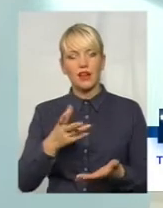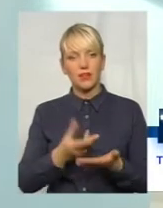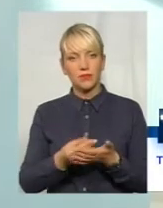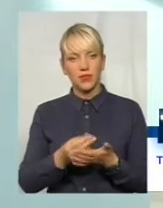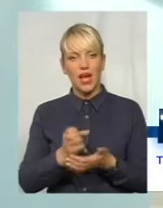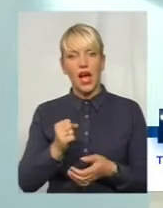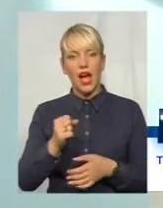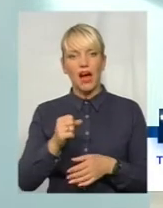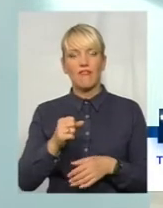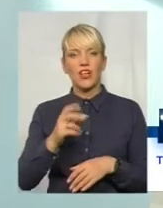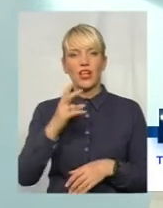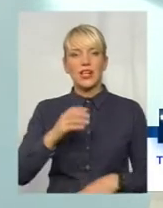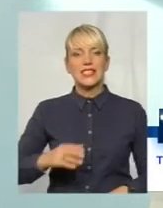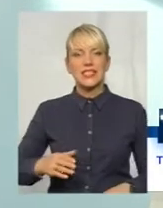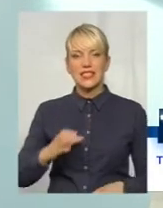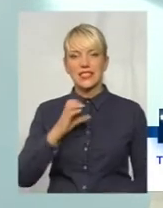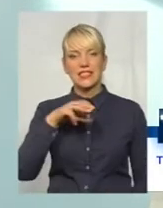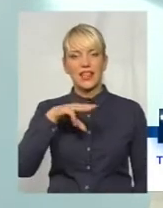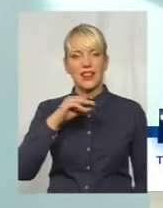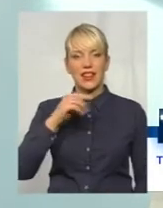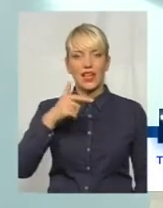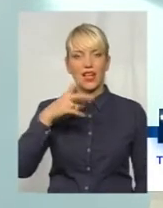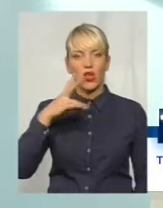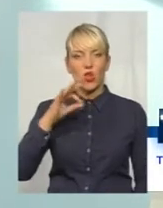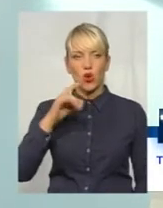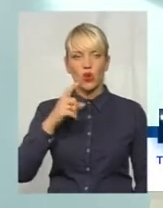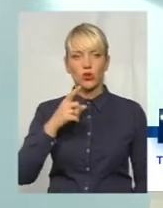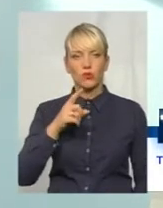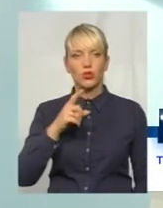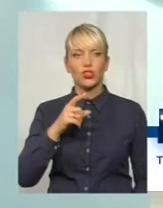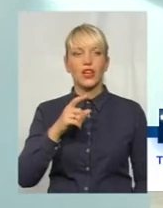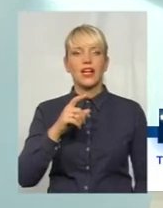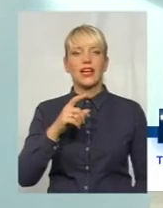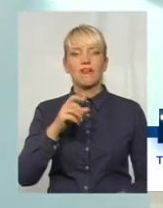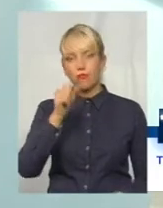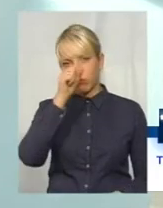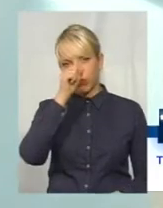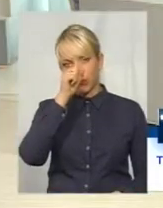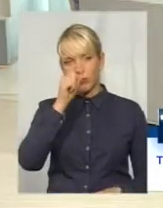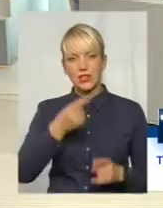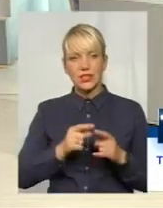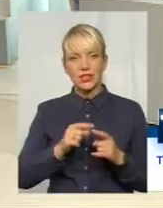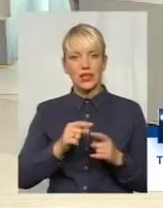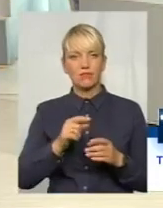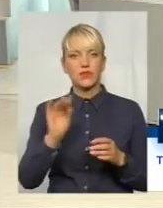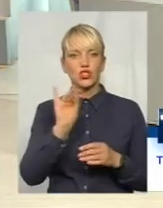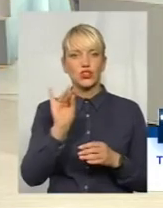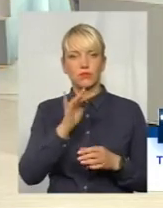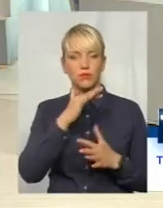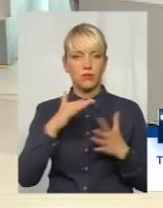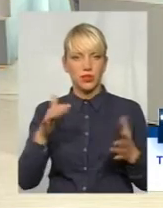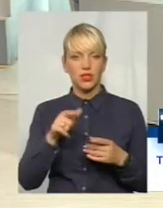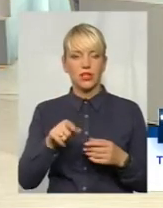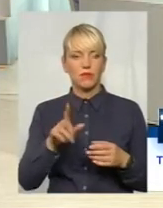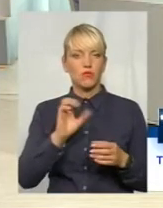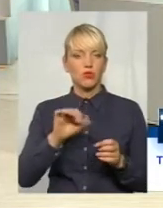а в стегно. Тому що в сідничці дуже великий шар жировий і більше ризик розвитку